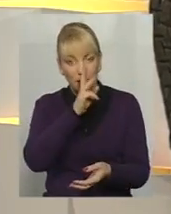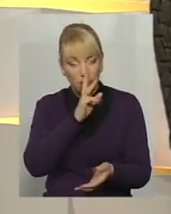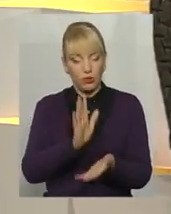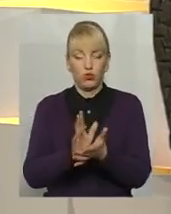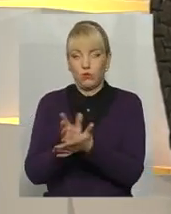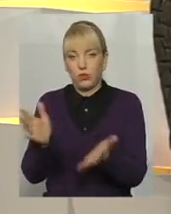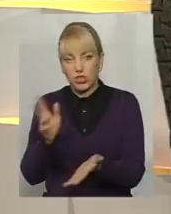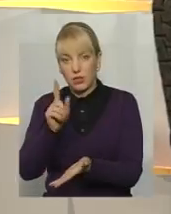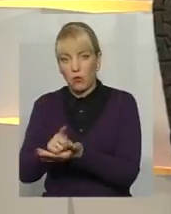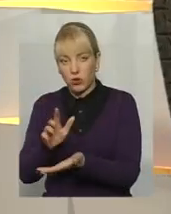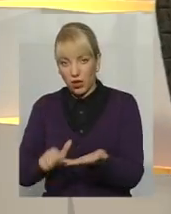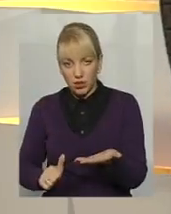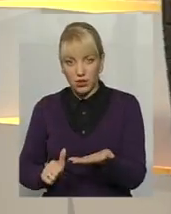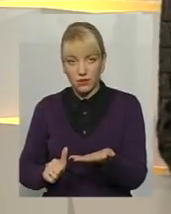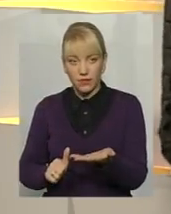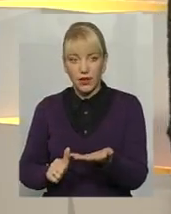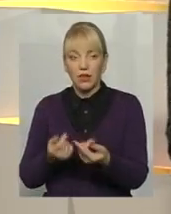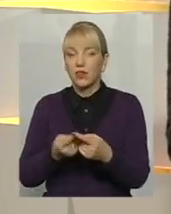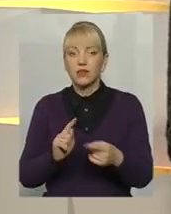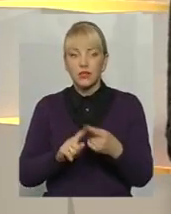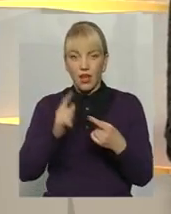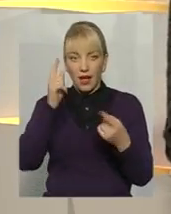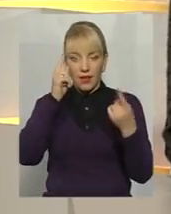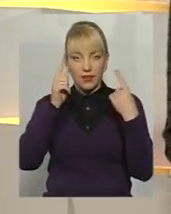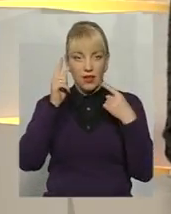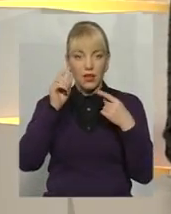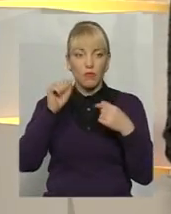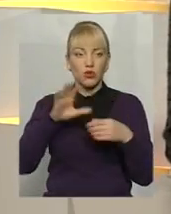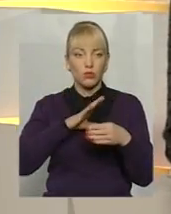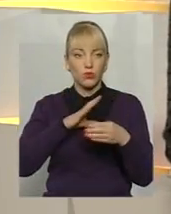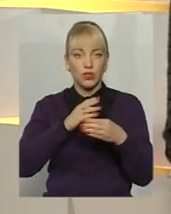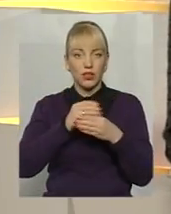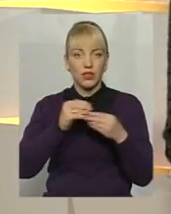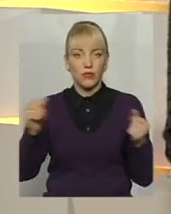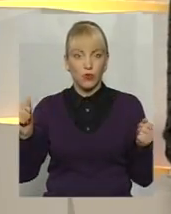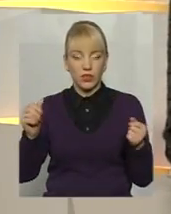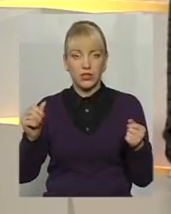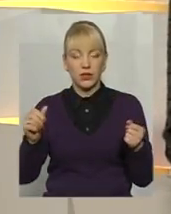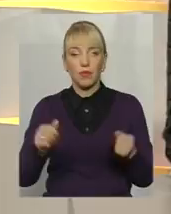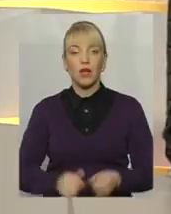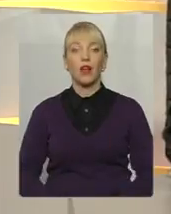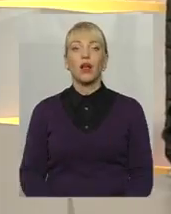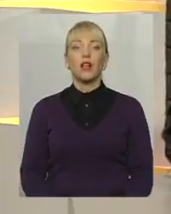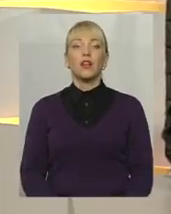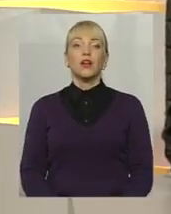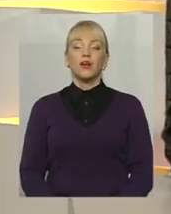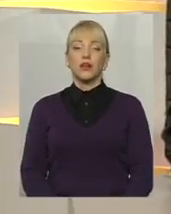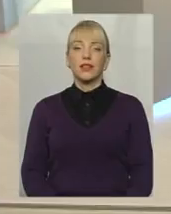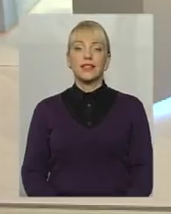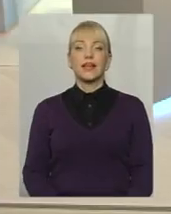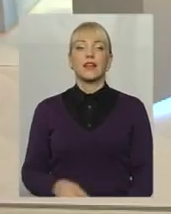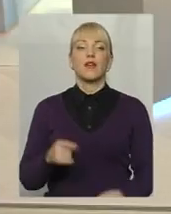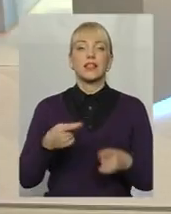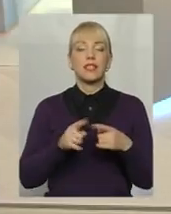податки більші, ця ідея може нівелюватися. Ну, вона може нівелюватися, але тільки на тих